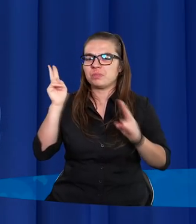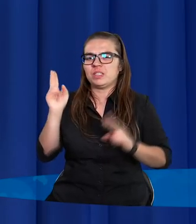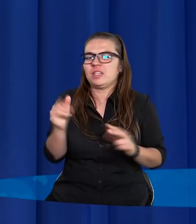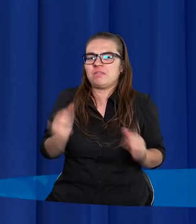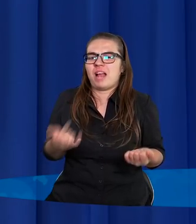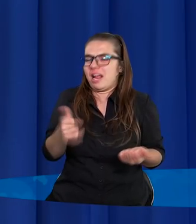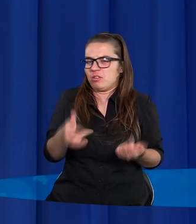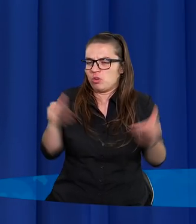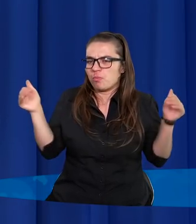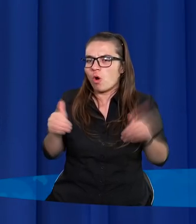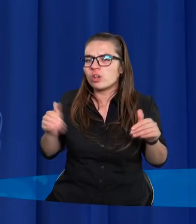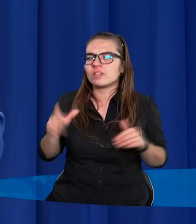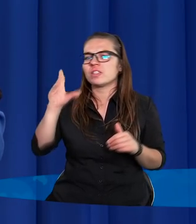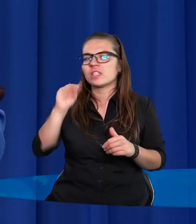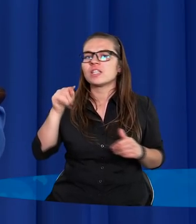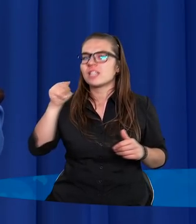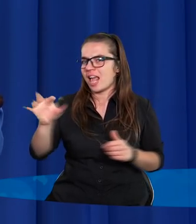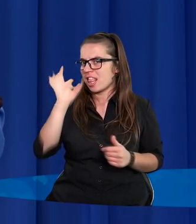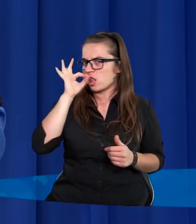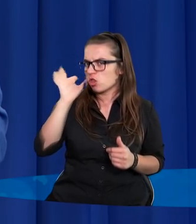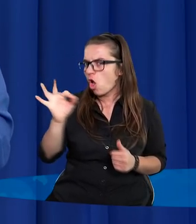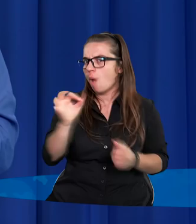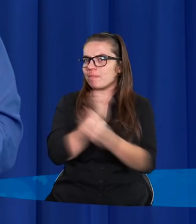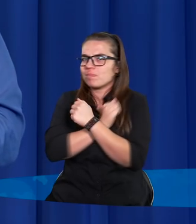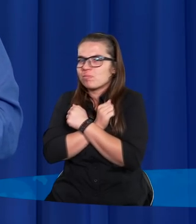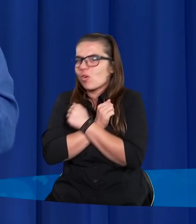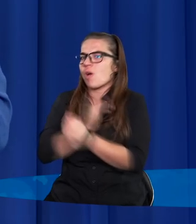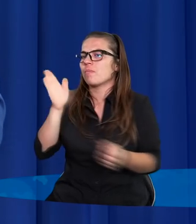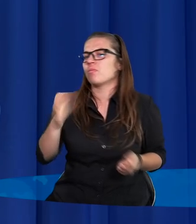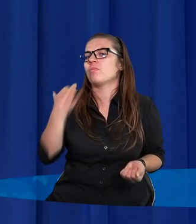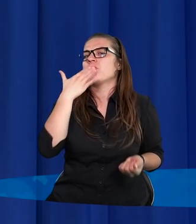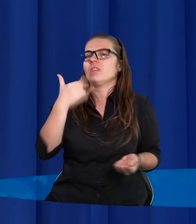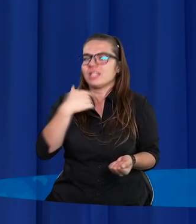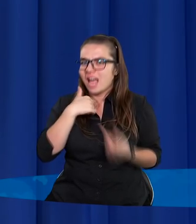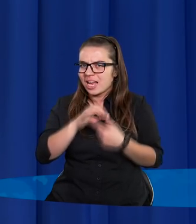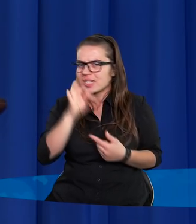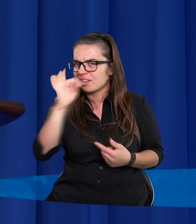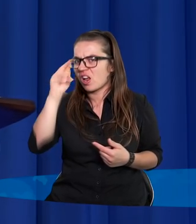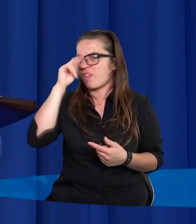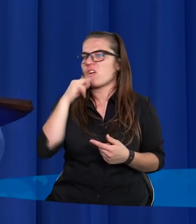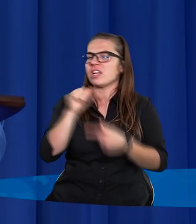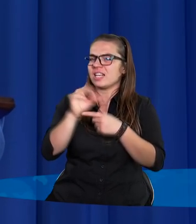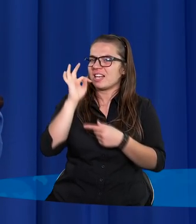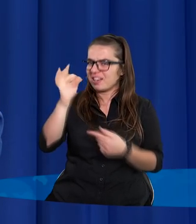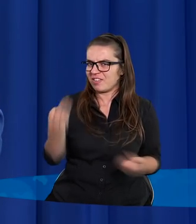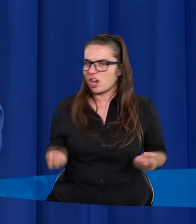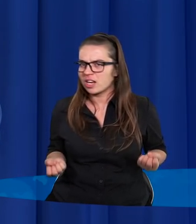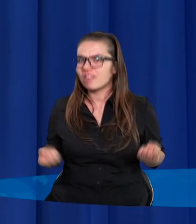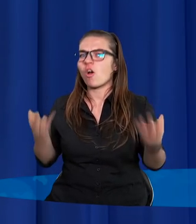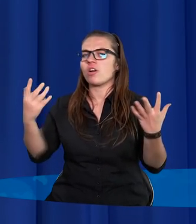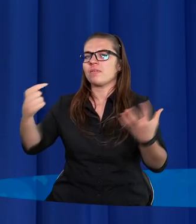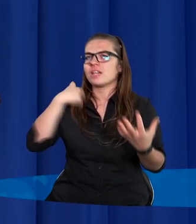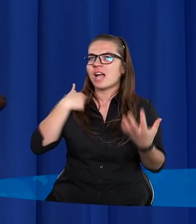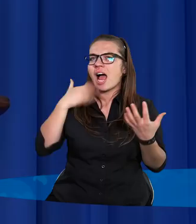jest możliwe, że ten dobry, kochający Bóg, który mówi, ja jestem twoim ojcem, jestem twoim stworzycielem, ja